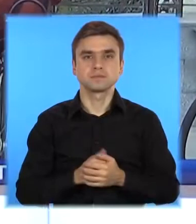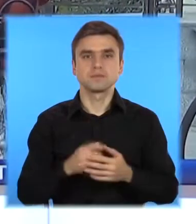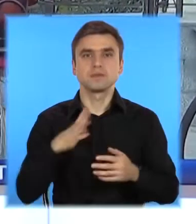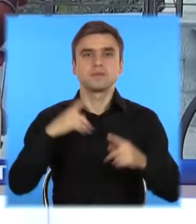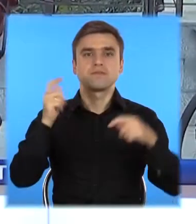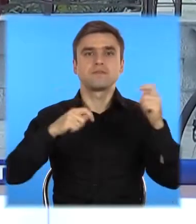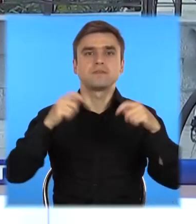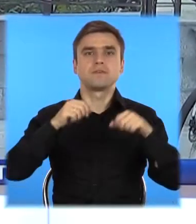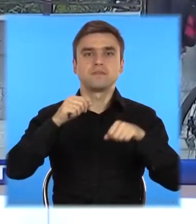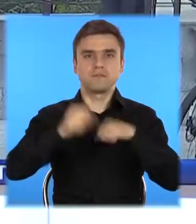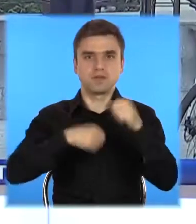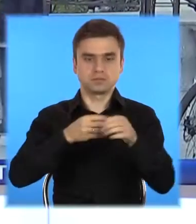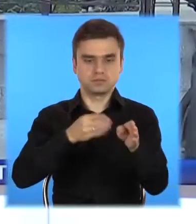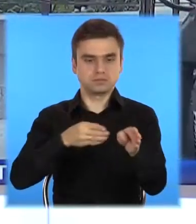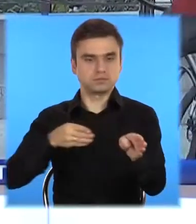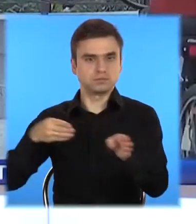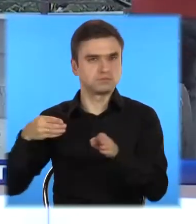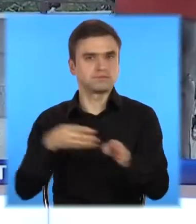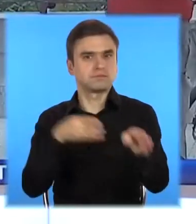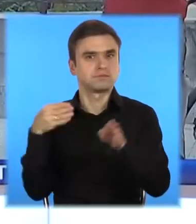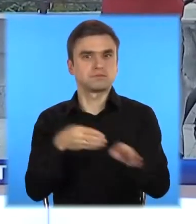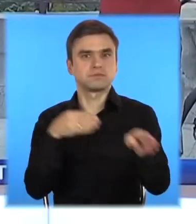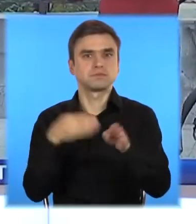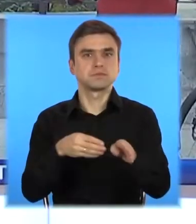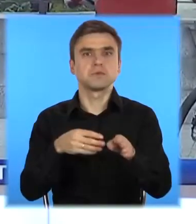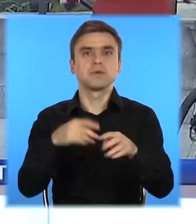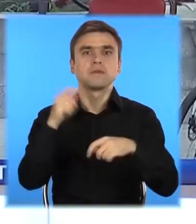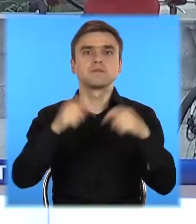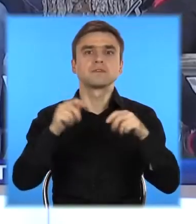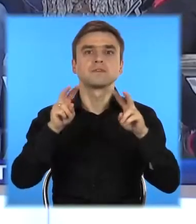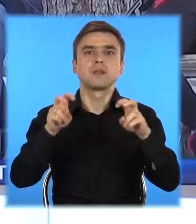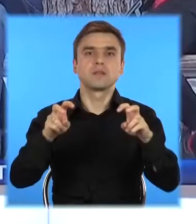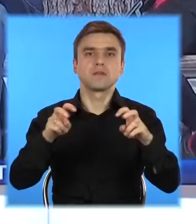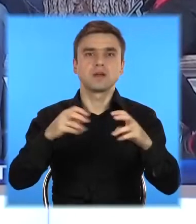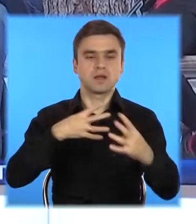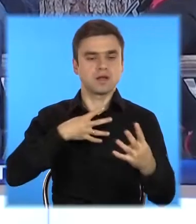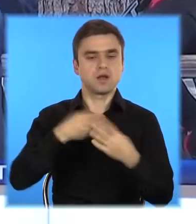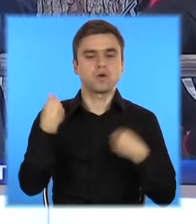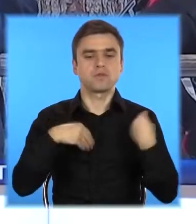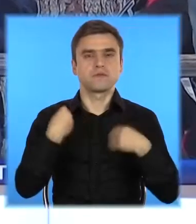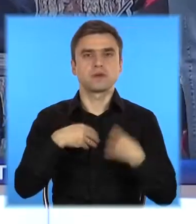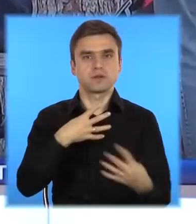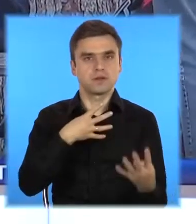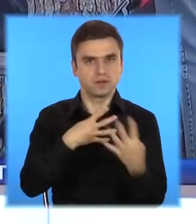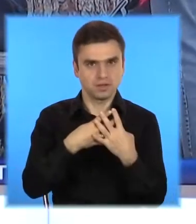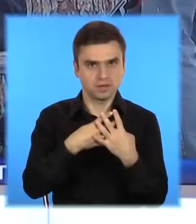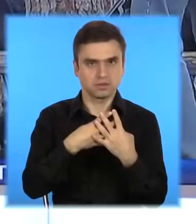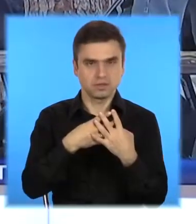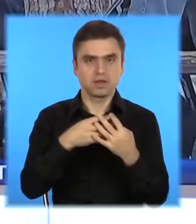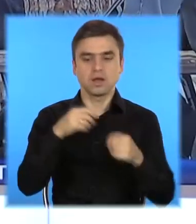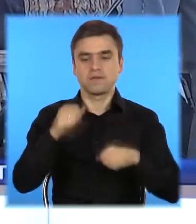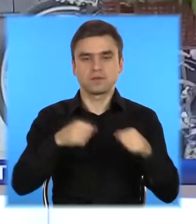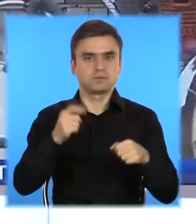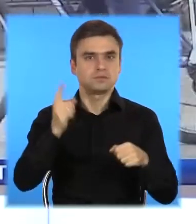велопробіг «Твіденд Ретро Райтс». Влаштувала його громадська організація «Велокривбас». Близько 20 людей у клітчатому